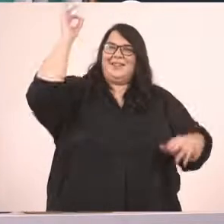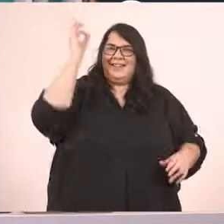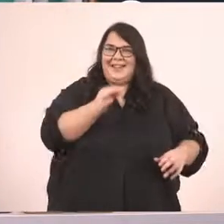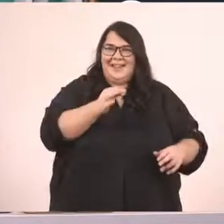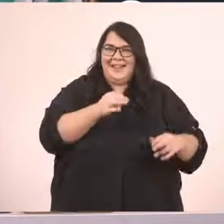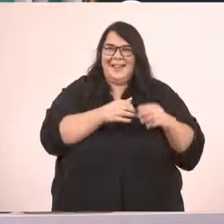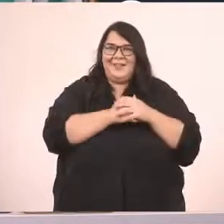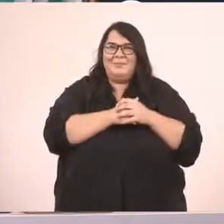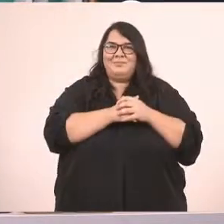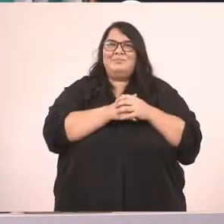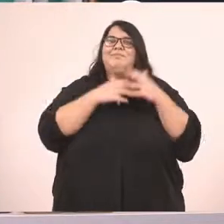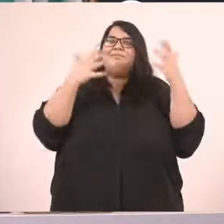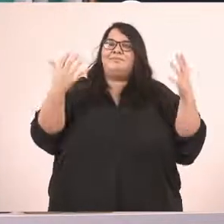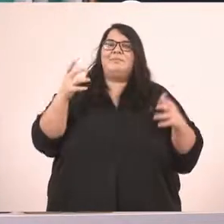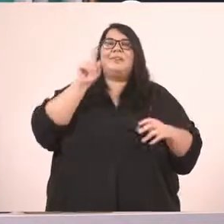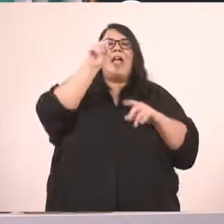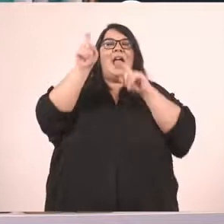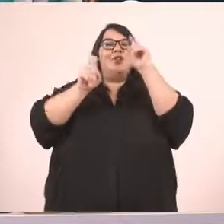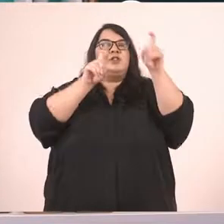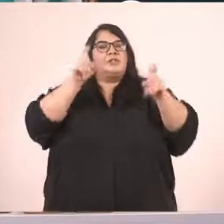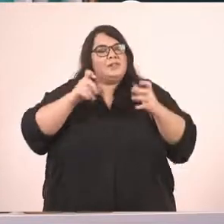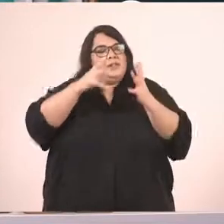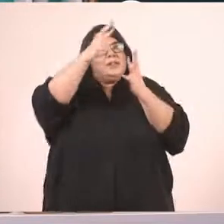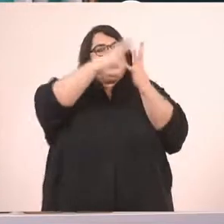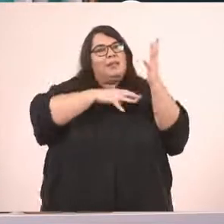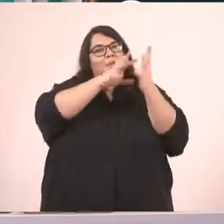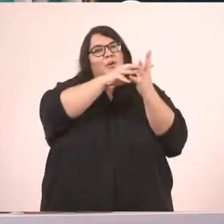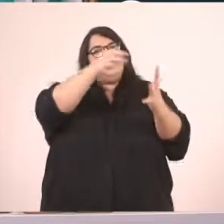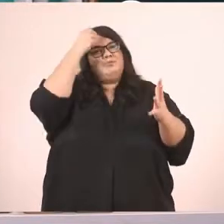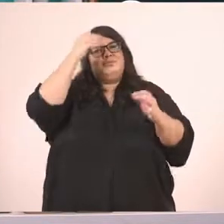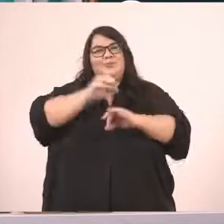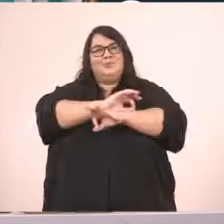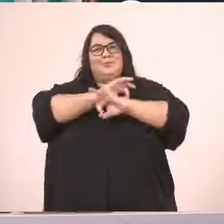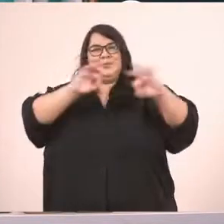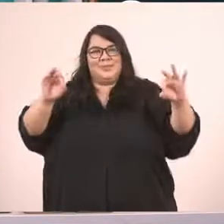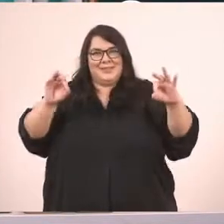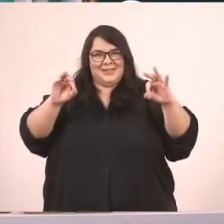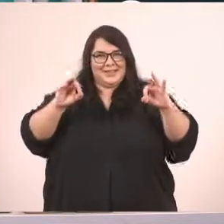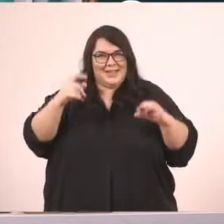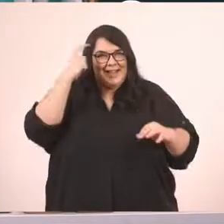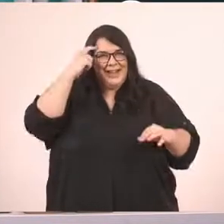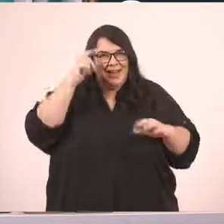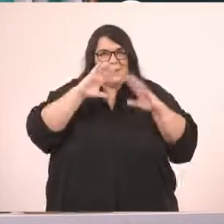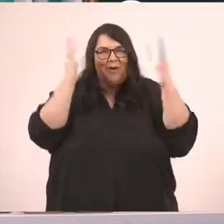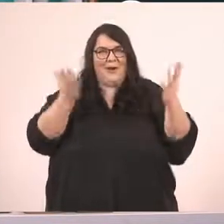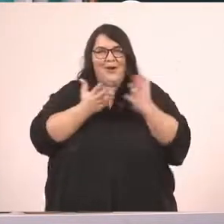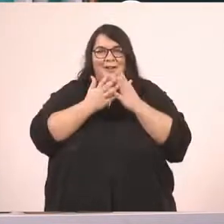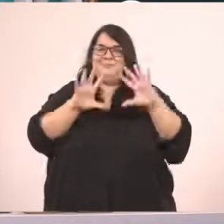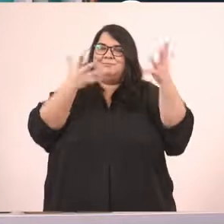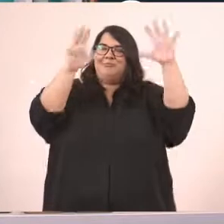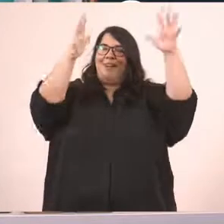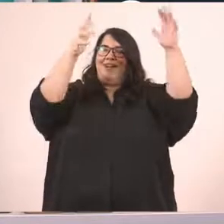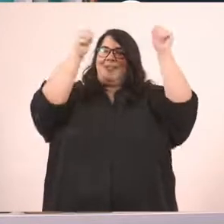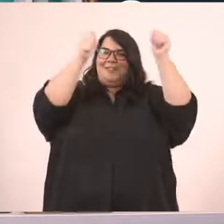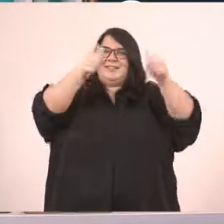Μέσα από αυτές τις ερωτήσεις, λοιπόν, είδαμε και κατανοήσαμε τι διαβάσαμε. Το κείμενό μας, δηλαδή. Πάρα πολύ ωραία!